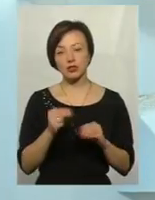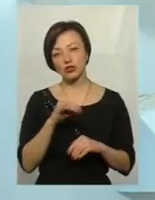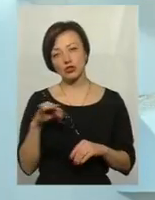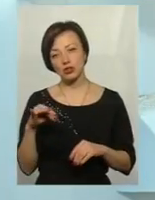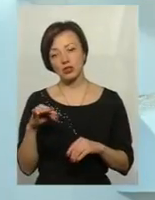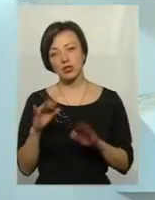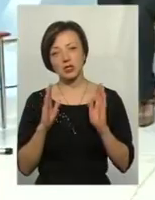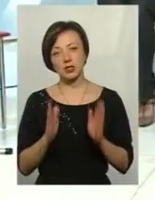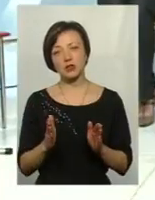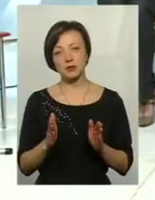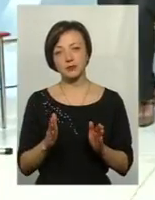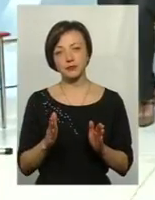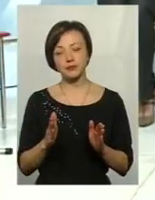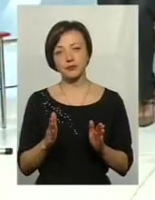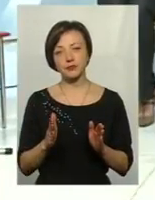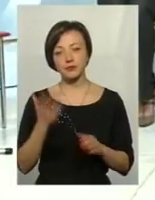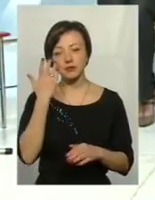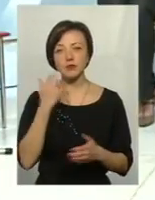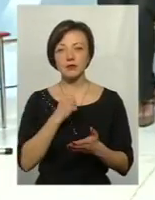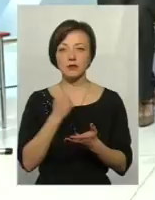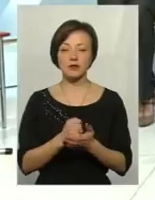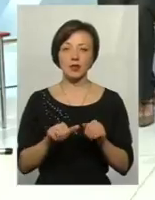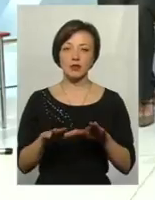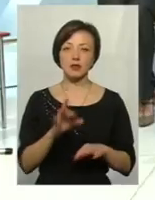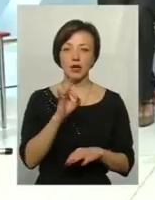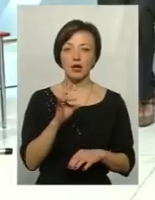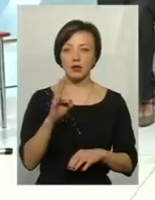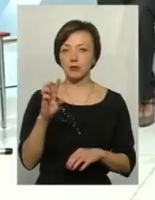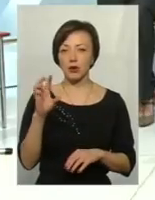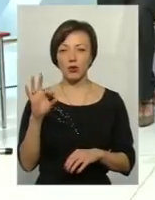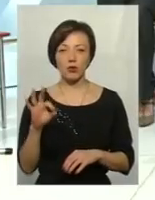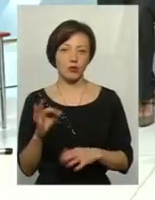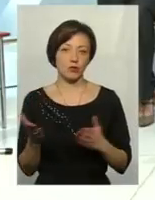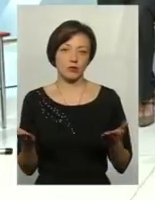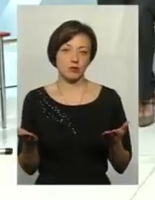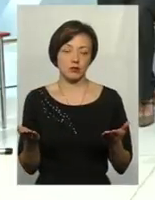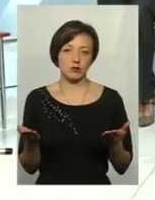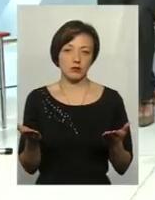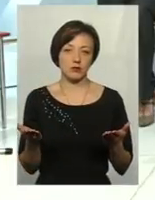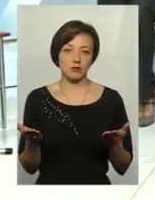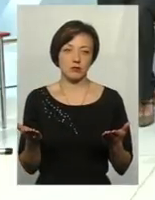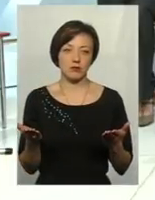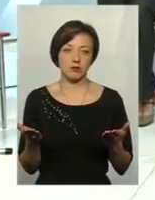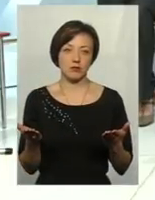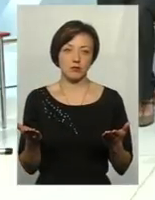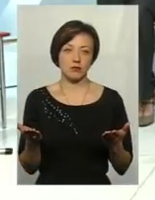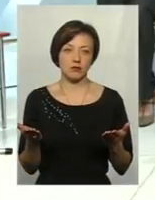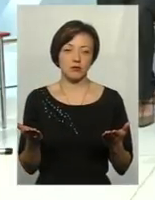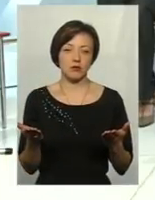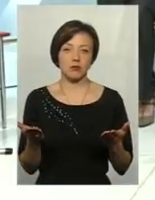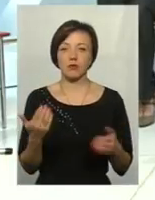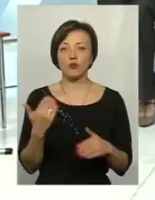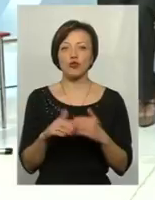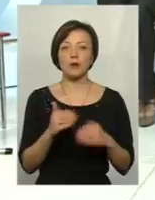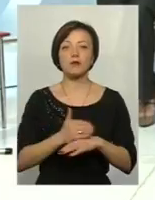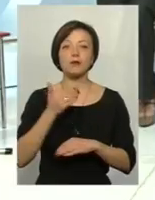суто, після того, як вже ухвалило своє рішення РНБО, чи це вже суто, ну, скажімо, вистріл